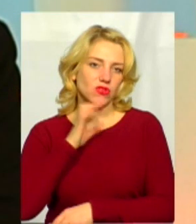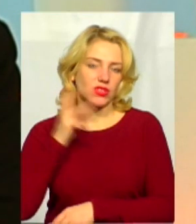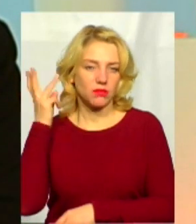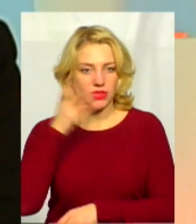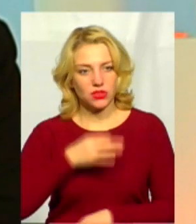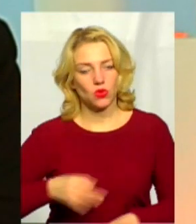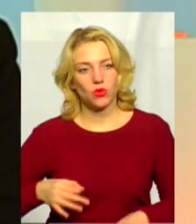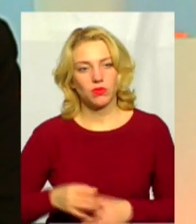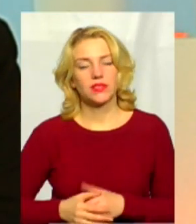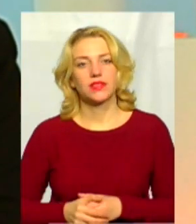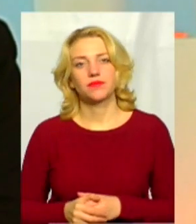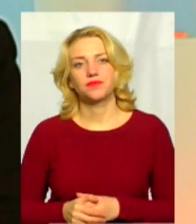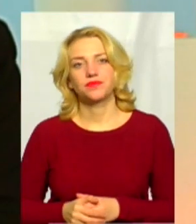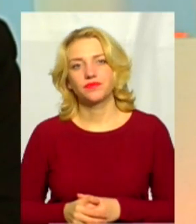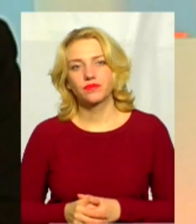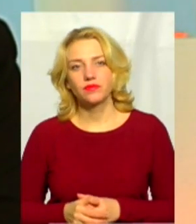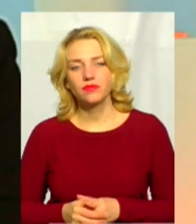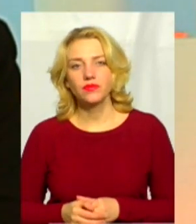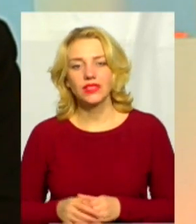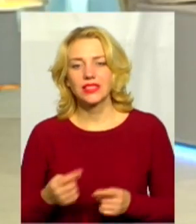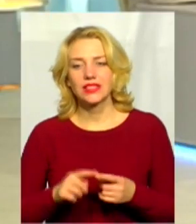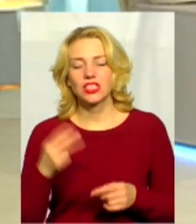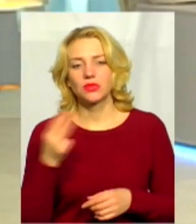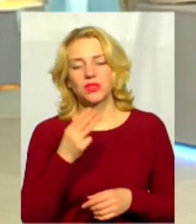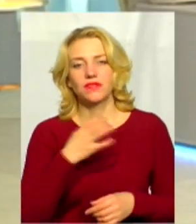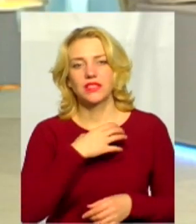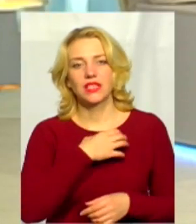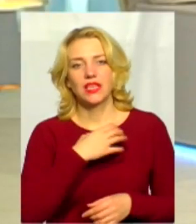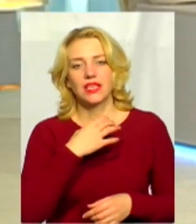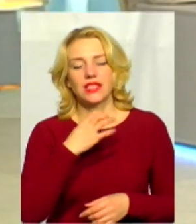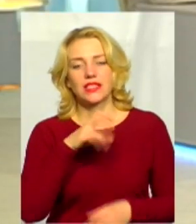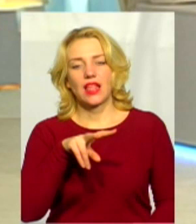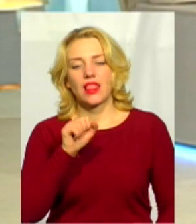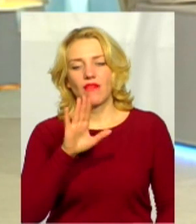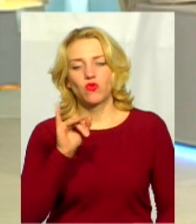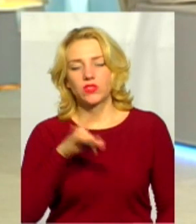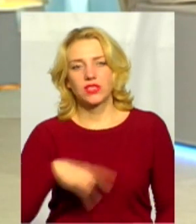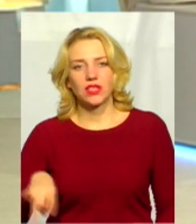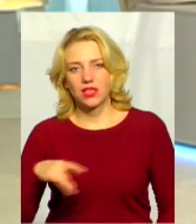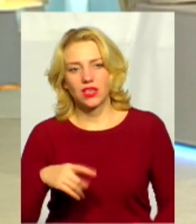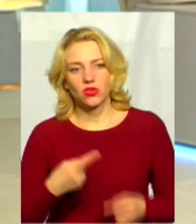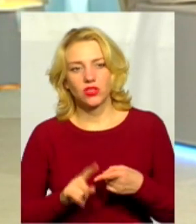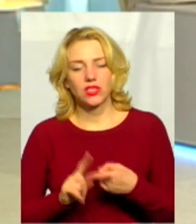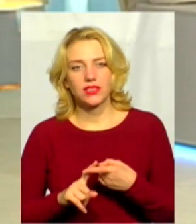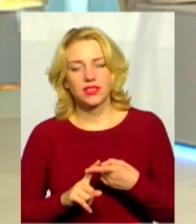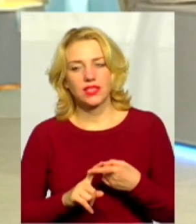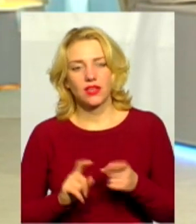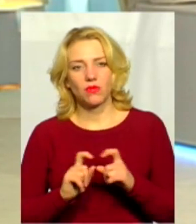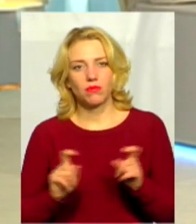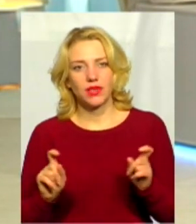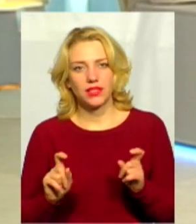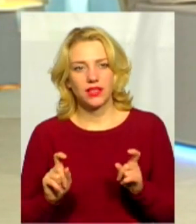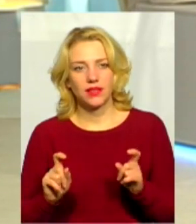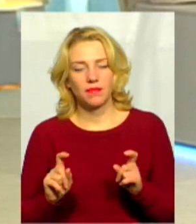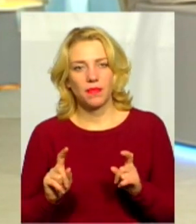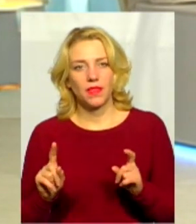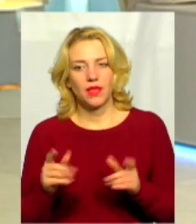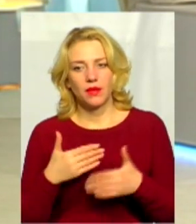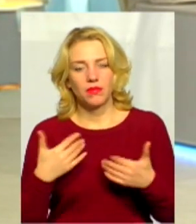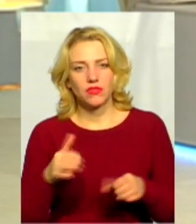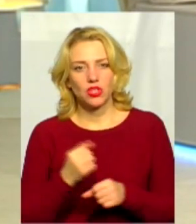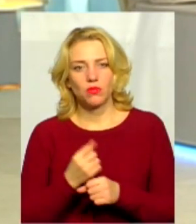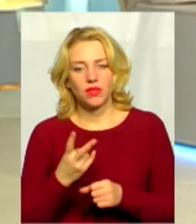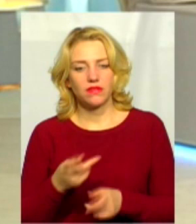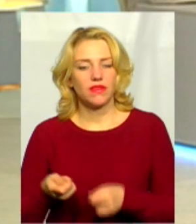компанія...